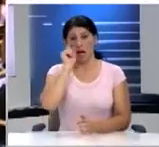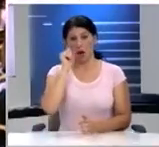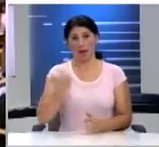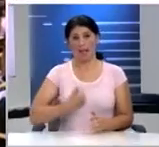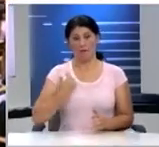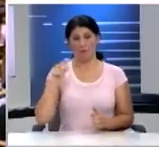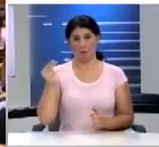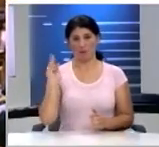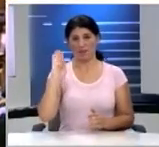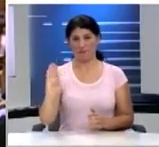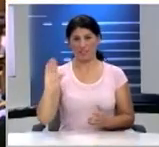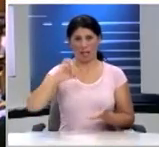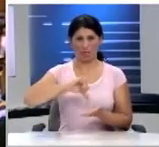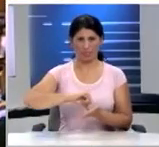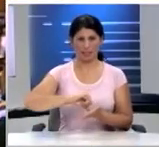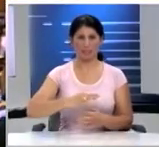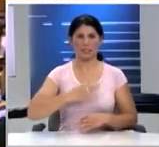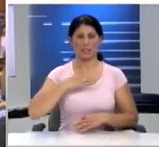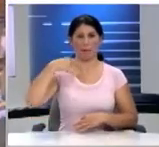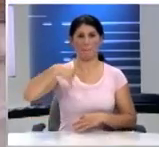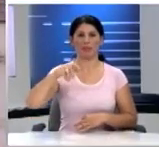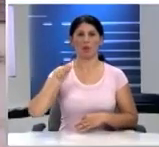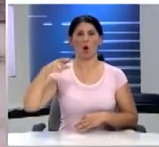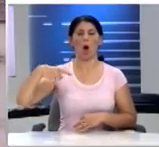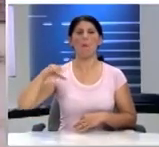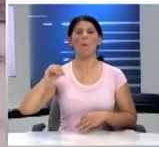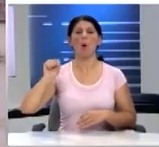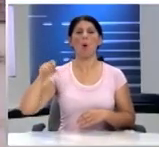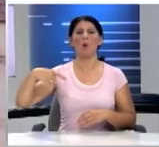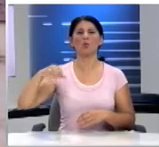βουλευτή ΒΤΑ Αθηνών κύριο Πέτρο Αποστολάκη